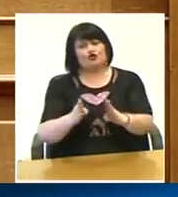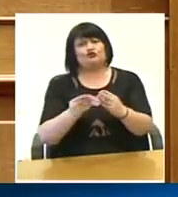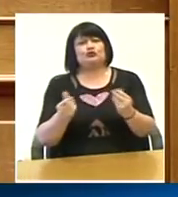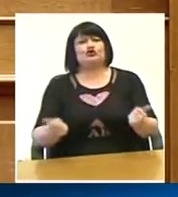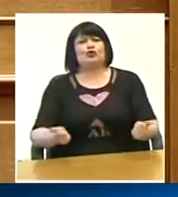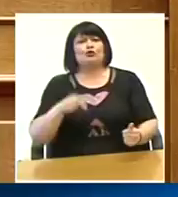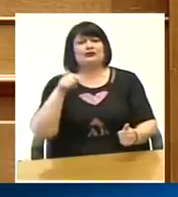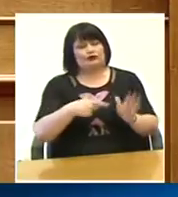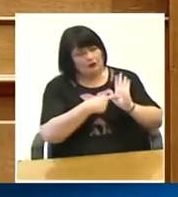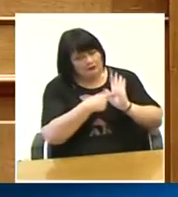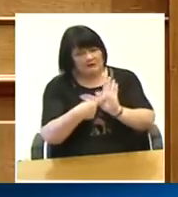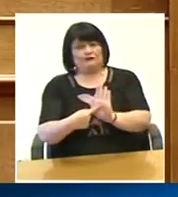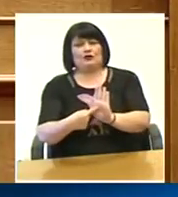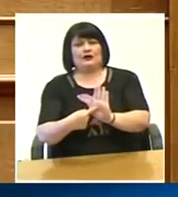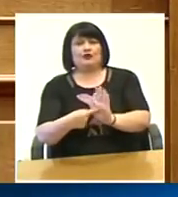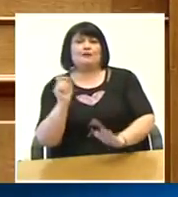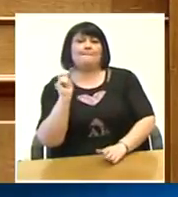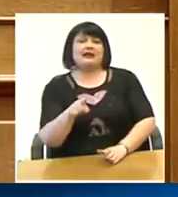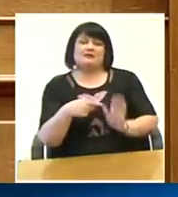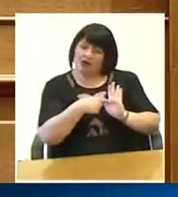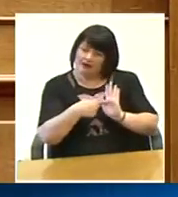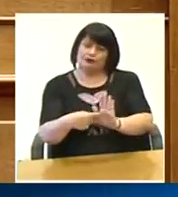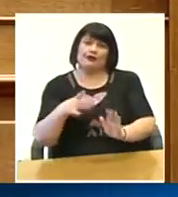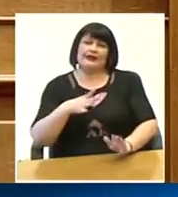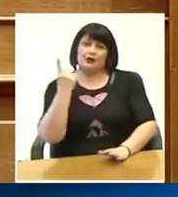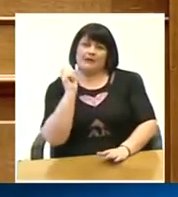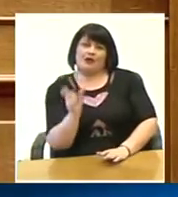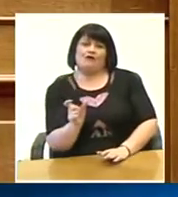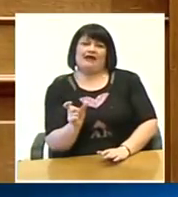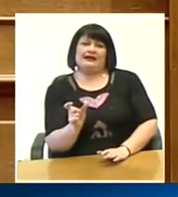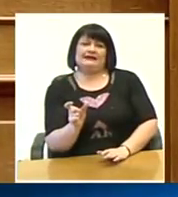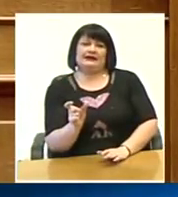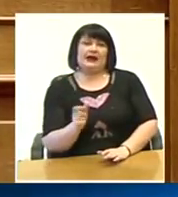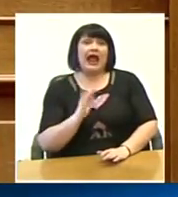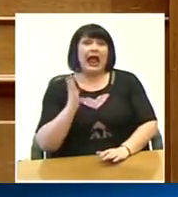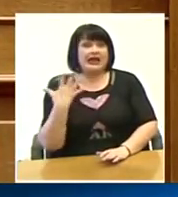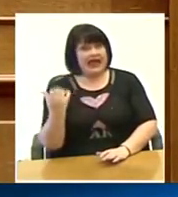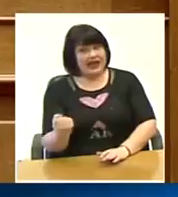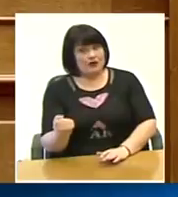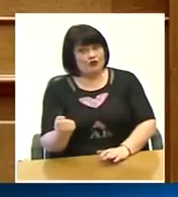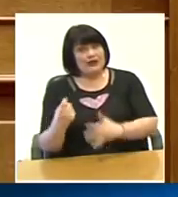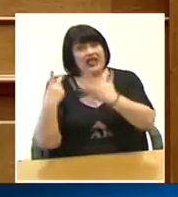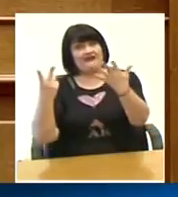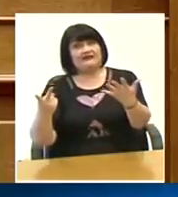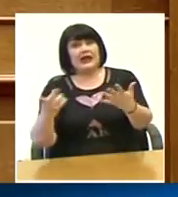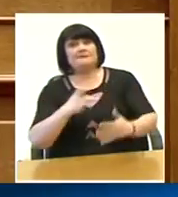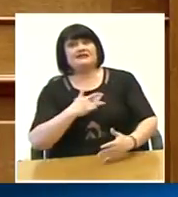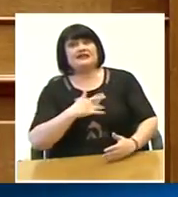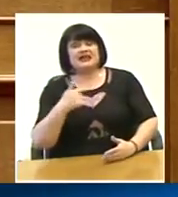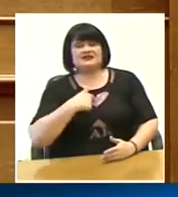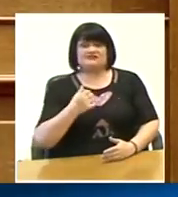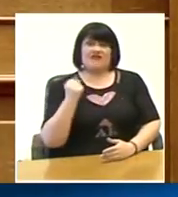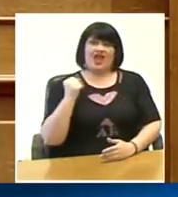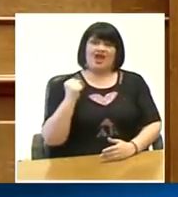μεγάλο μήνυμα το οποίο βγάζουμε και θα πω μια κουβέντα αν αυτοί έχουν 7 ψυχές εμείς έχουμε